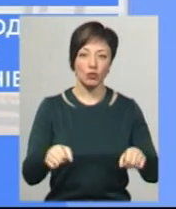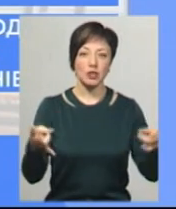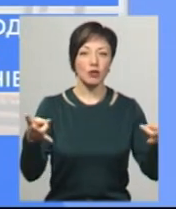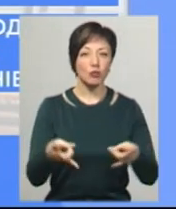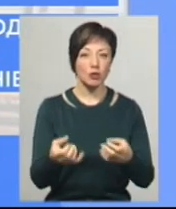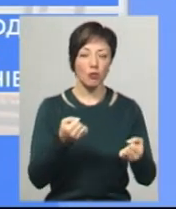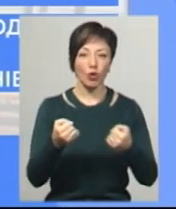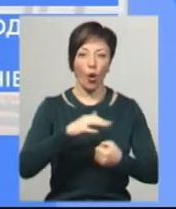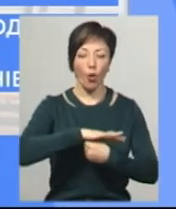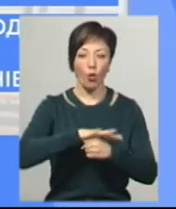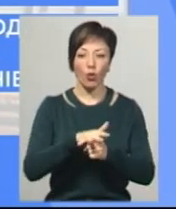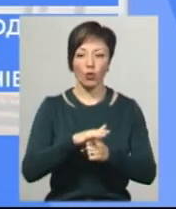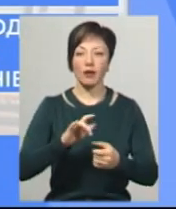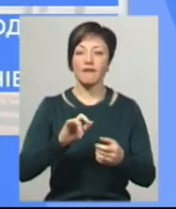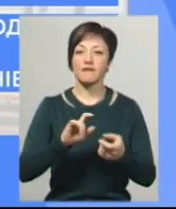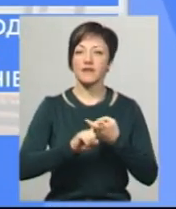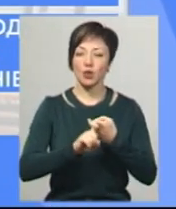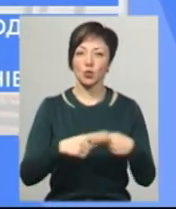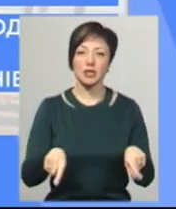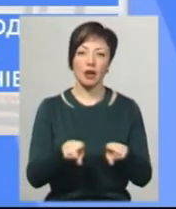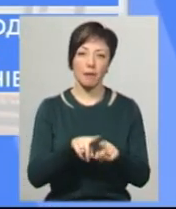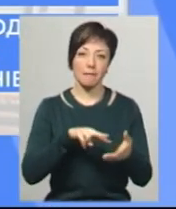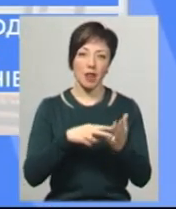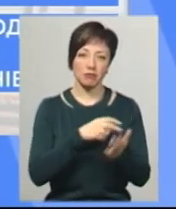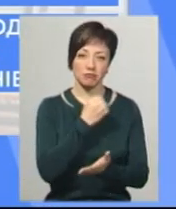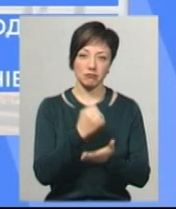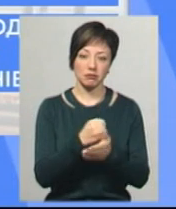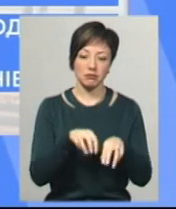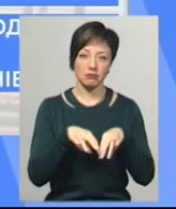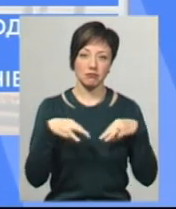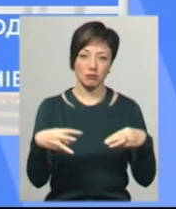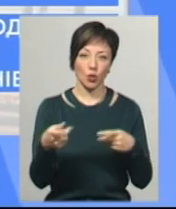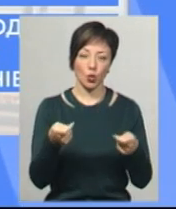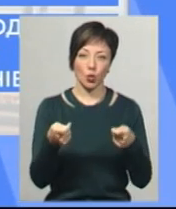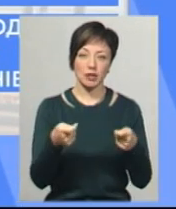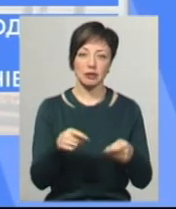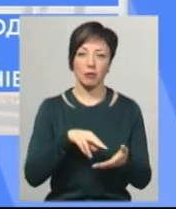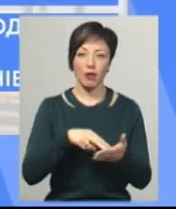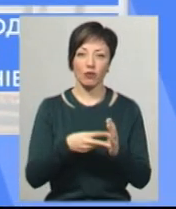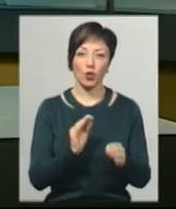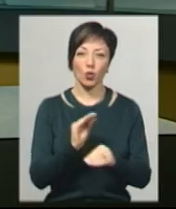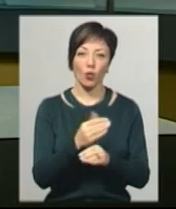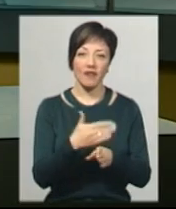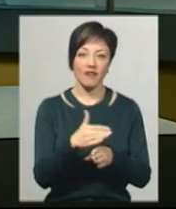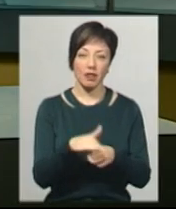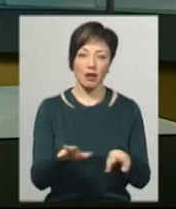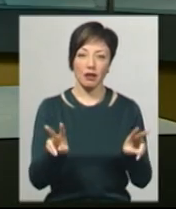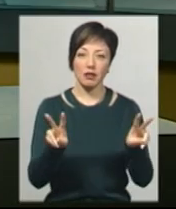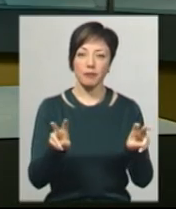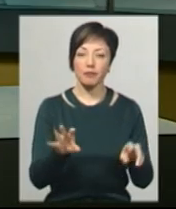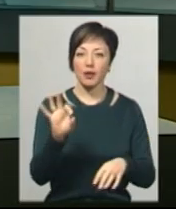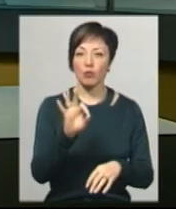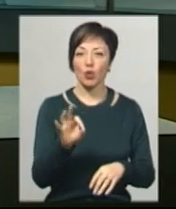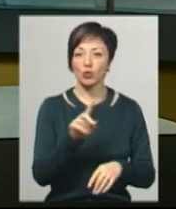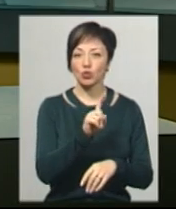боротьби із коронавірусом. Такий план затвердив на сьогоднішньому засіданні уряд. Запланували також додаткові видатки. Йдеться про 100